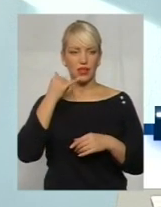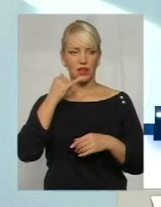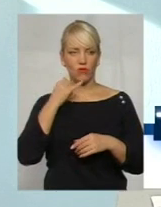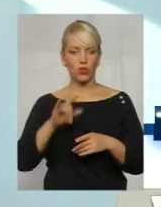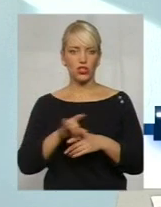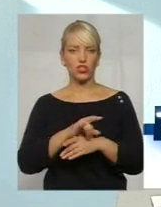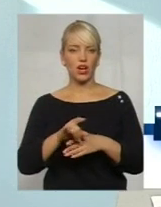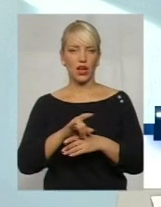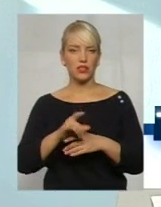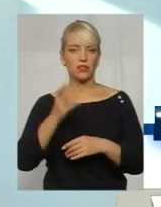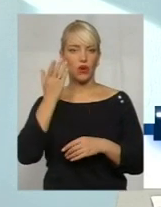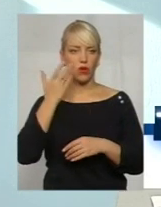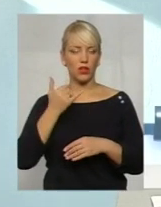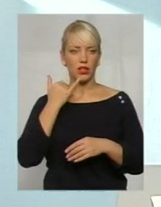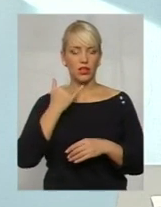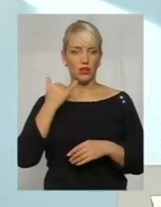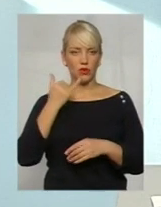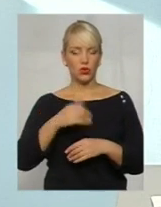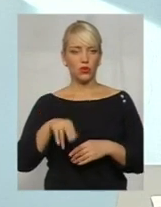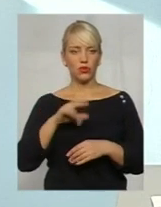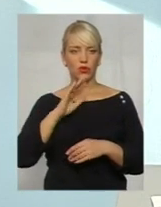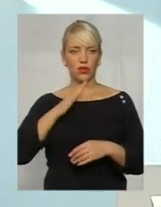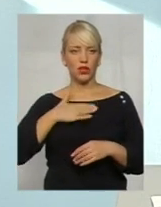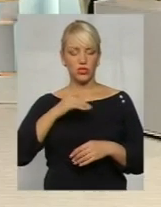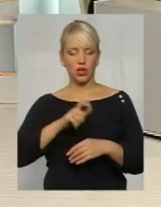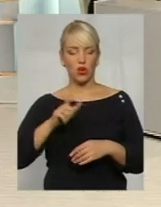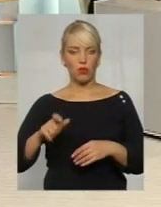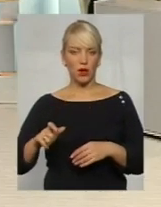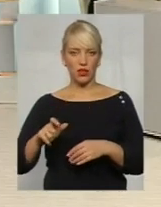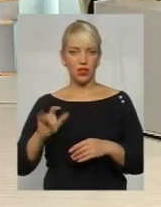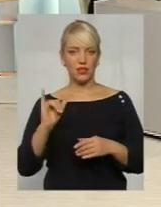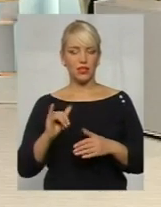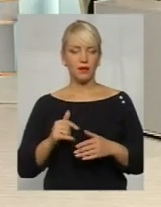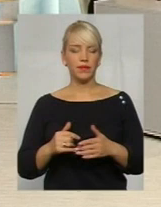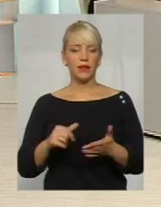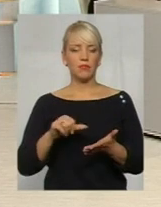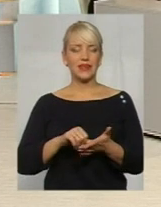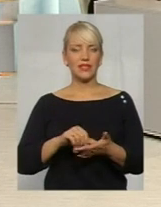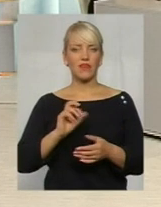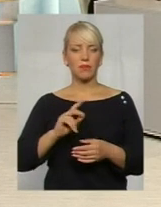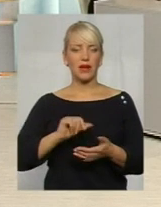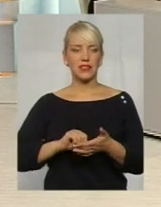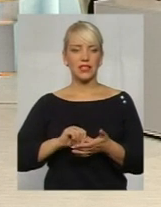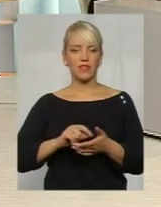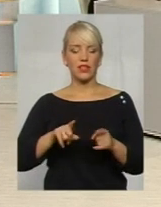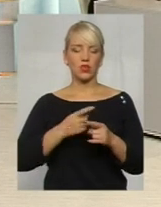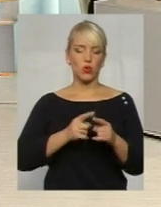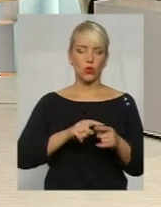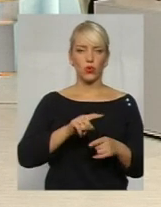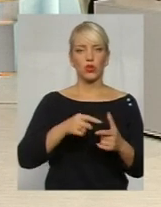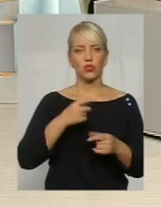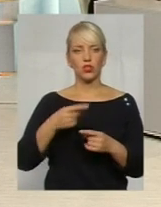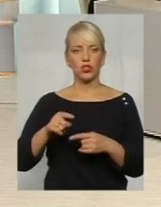звані, коли телефонують до наших громадян і представляються представниками того чи іншого